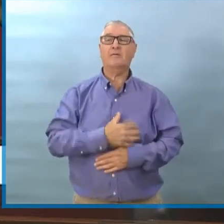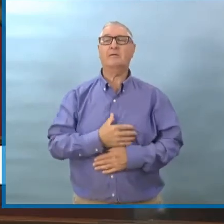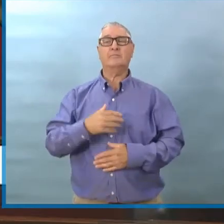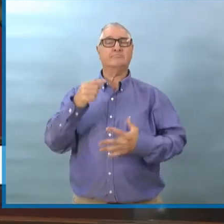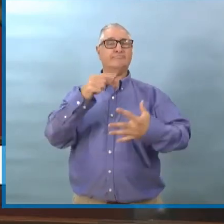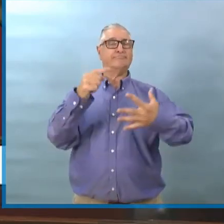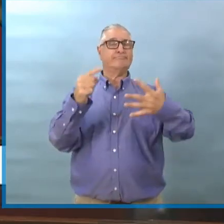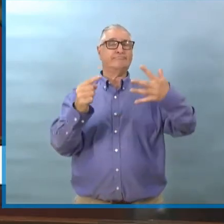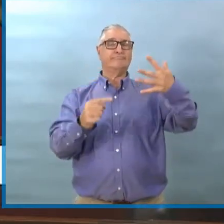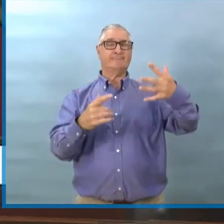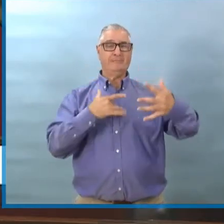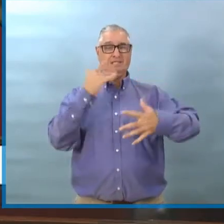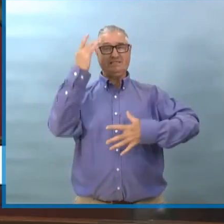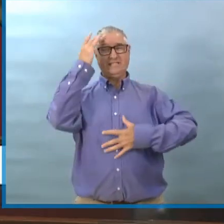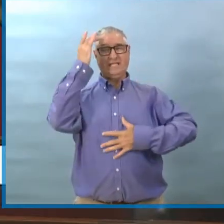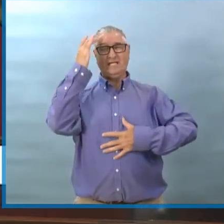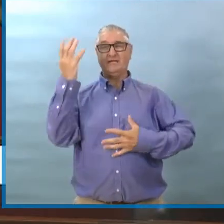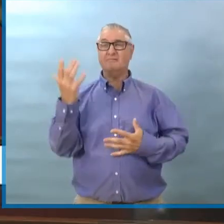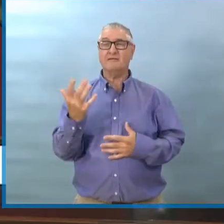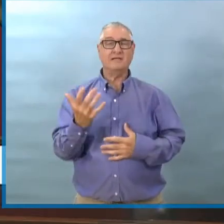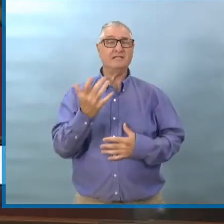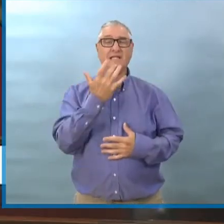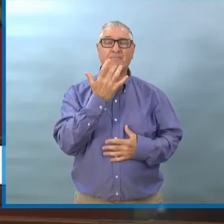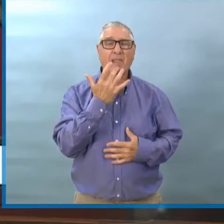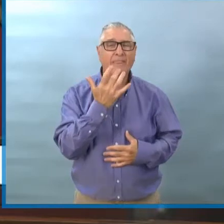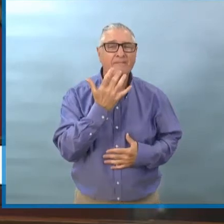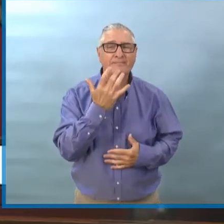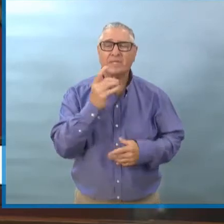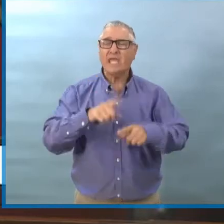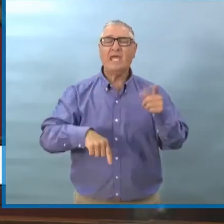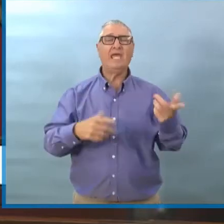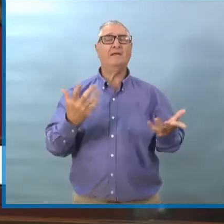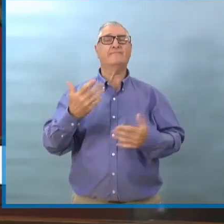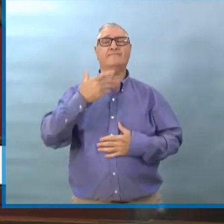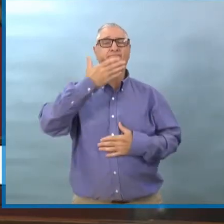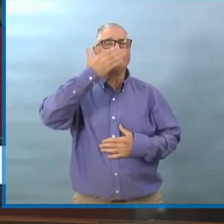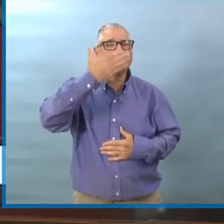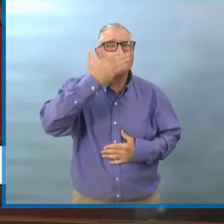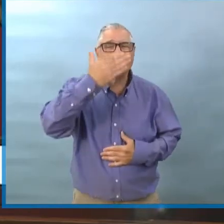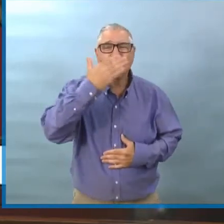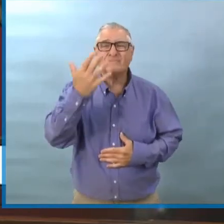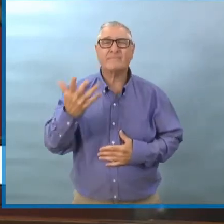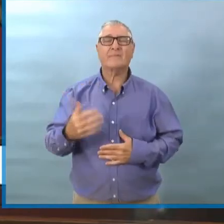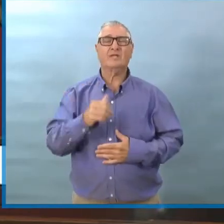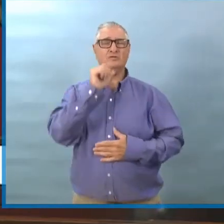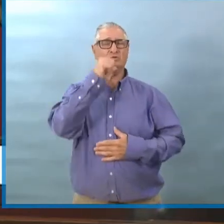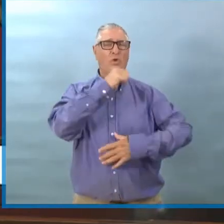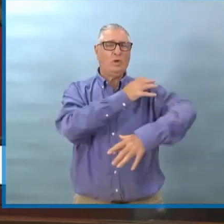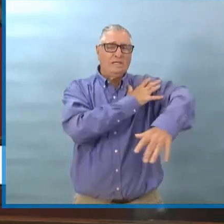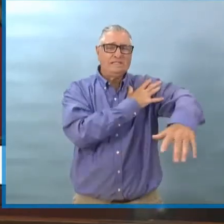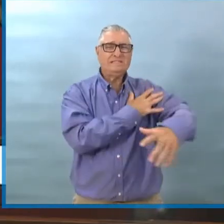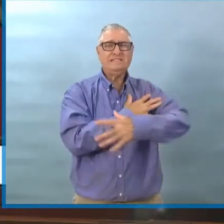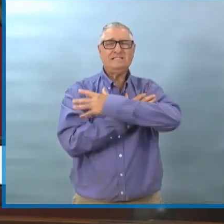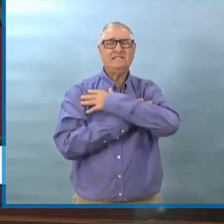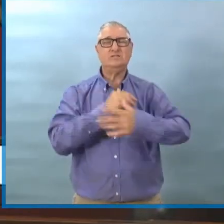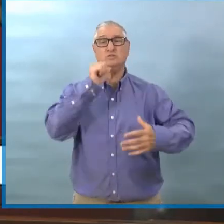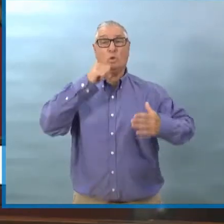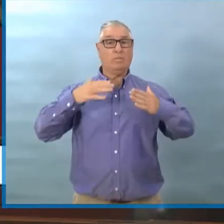le nez qui coule, toux, fatigue, douleur, perte d'appétit, perte de